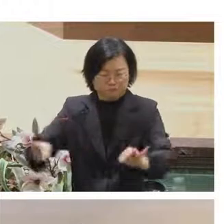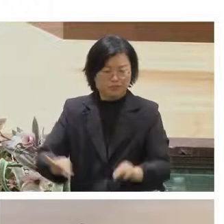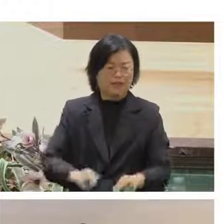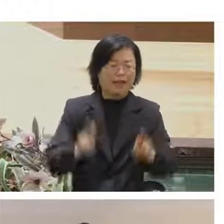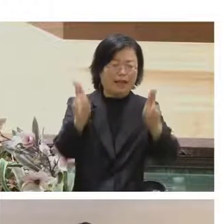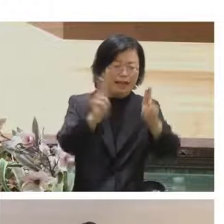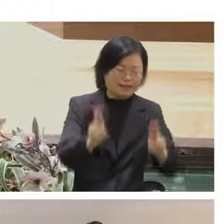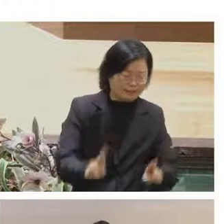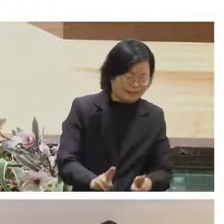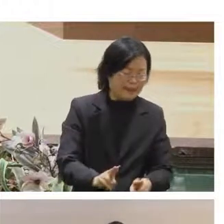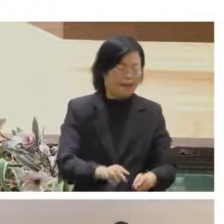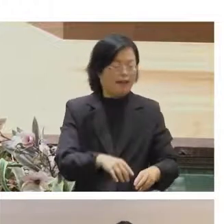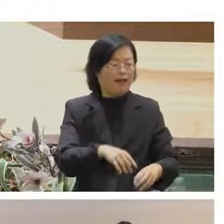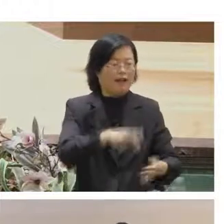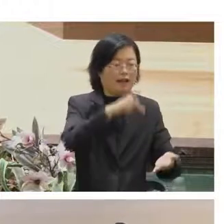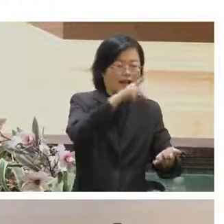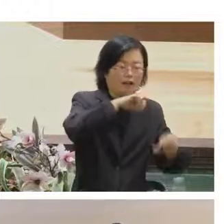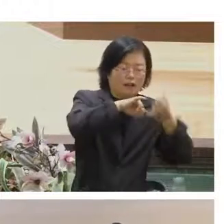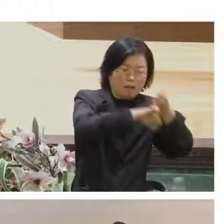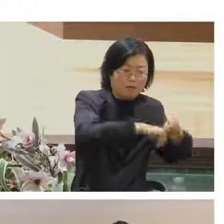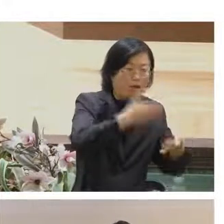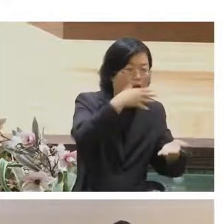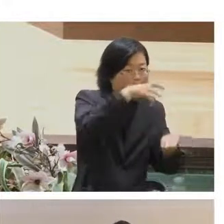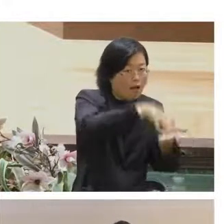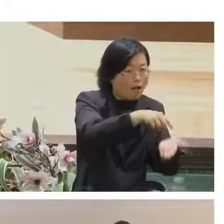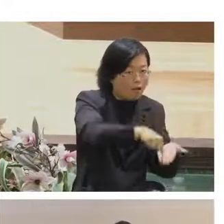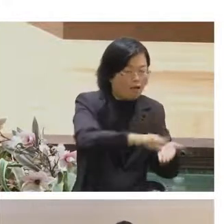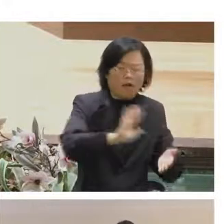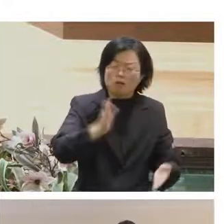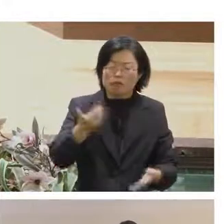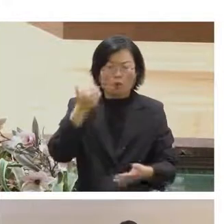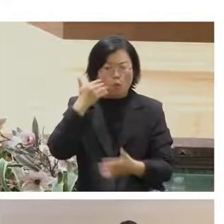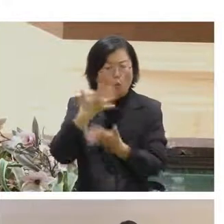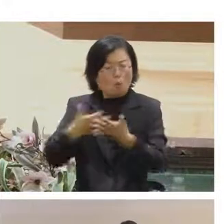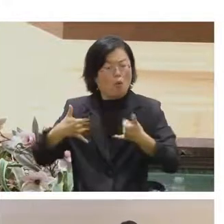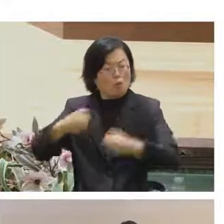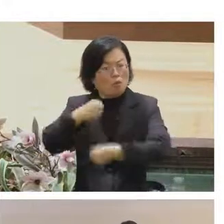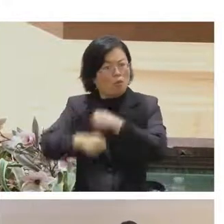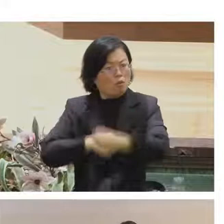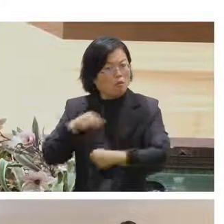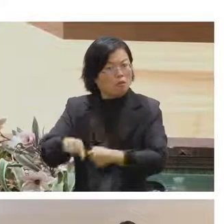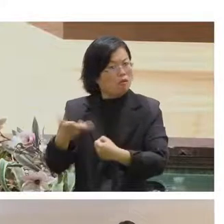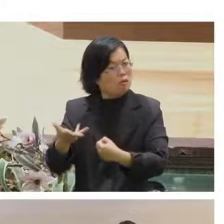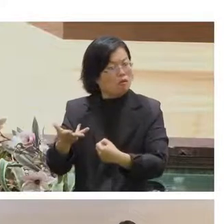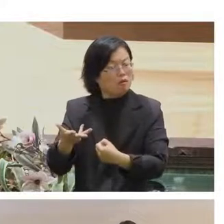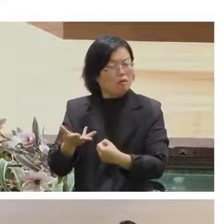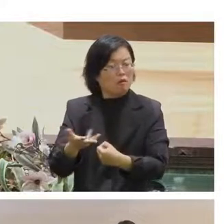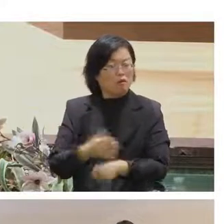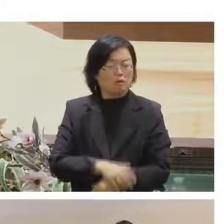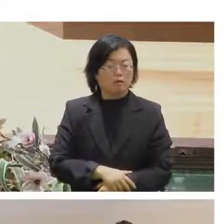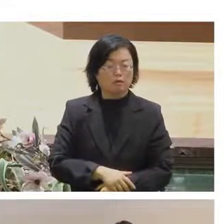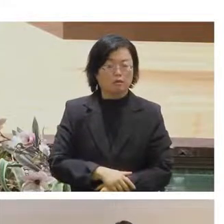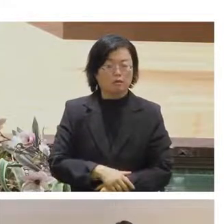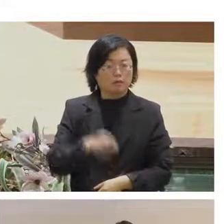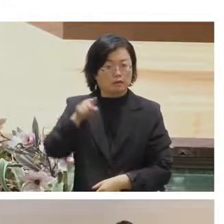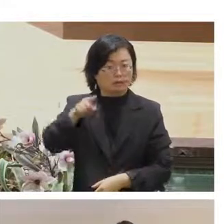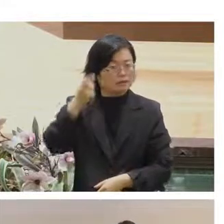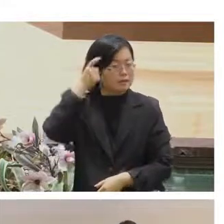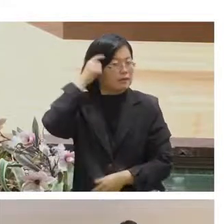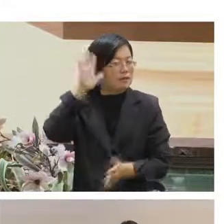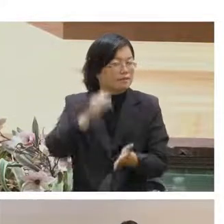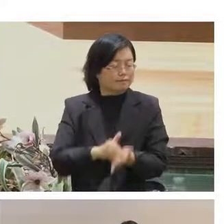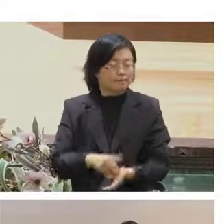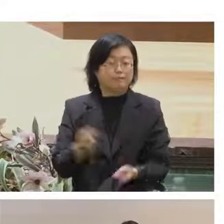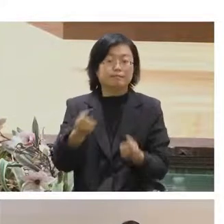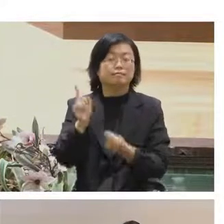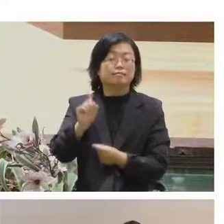力訂便當這些事情可是在線上活動我們要做什麼其實線上活動有很多大家一開始想像不到的事情